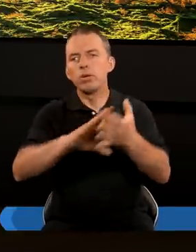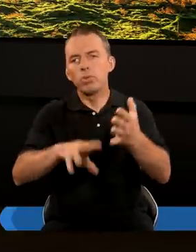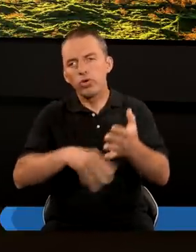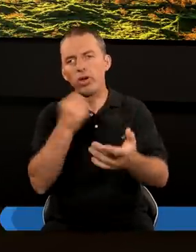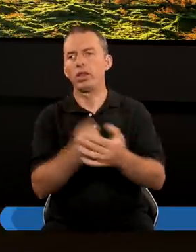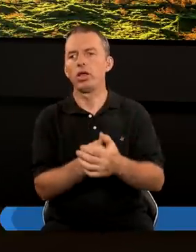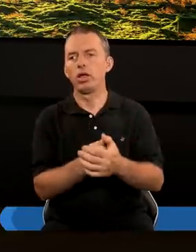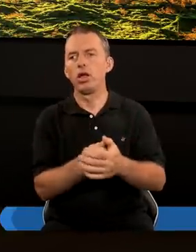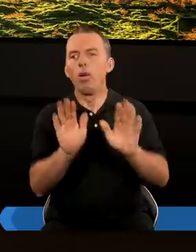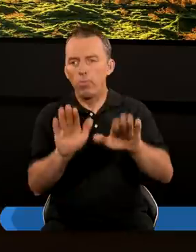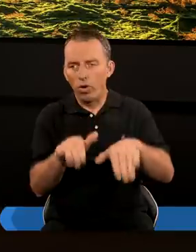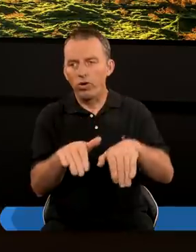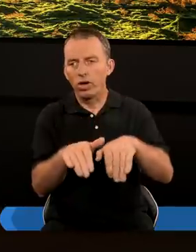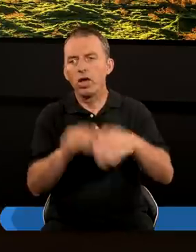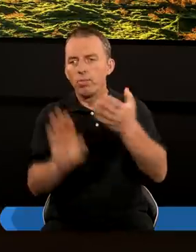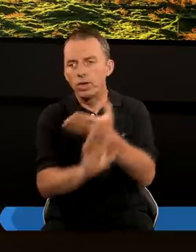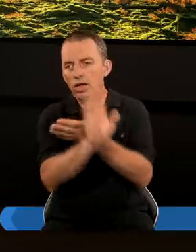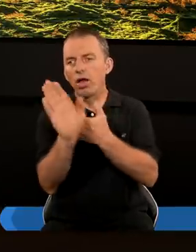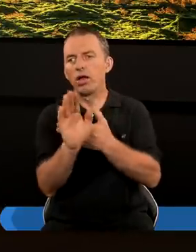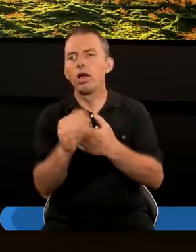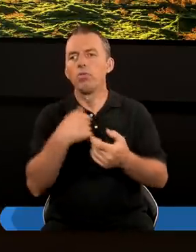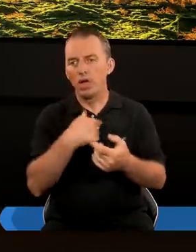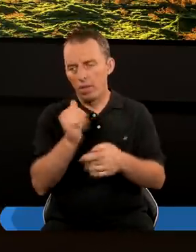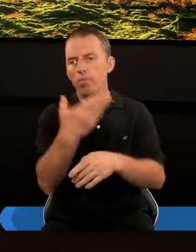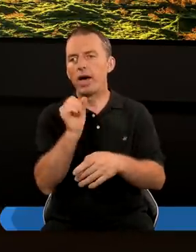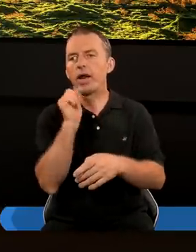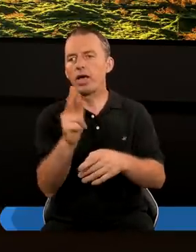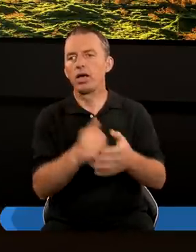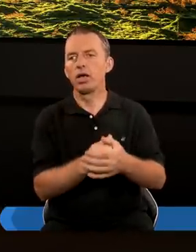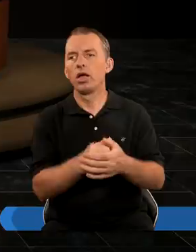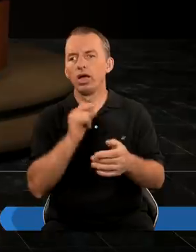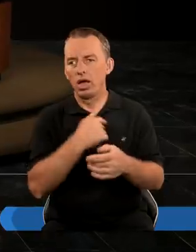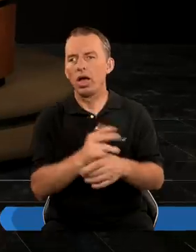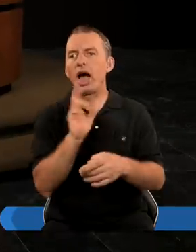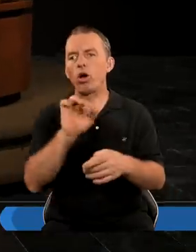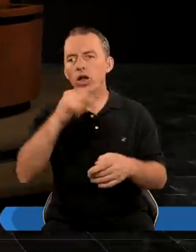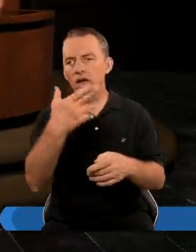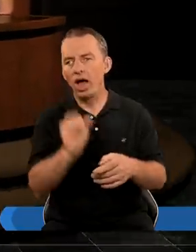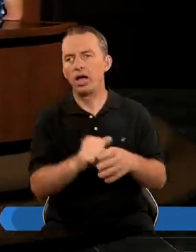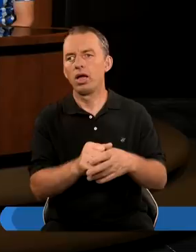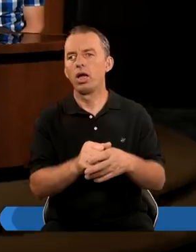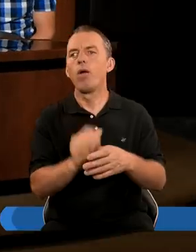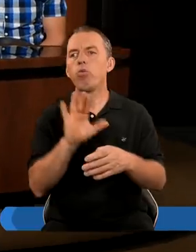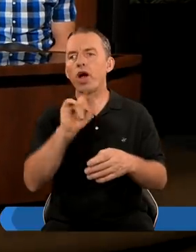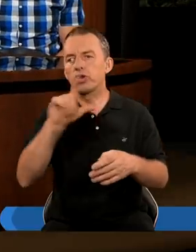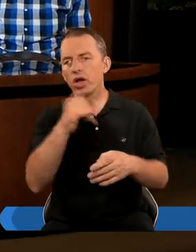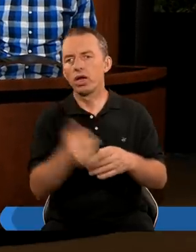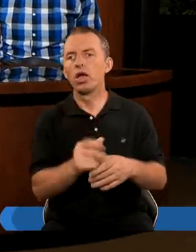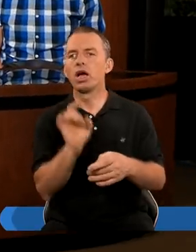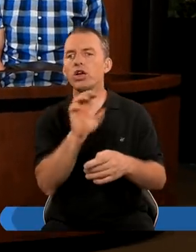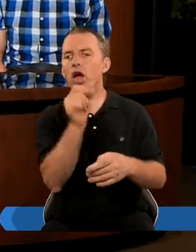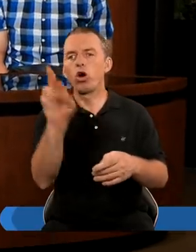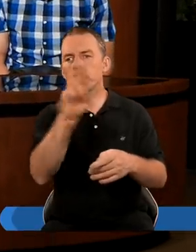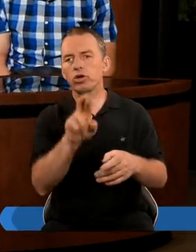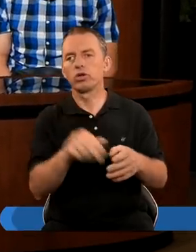Świętym. Pozwólcie, że się przedstawimy. Ja nazywam się Marek, jest ze mną Karolina, Błażej